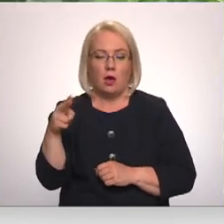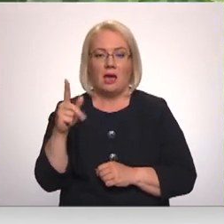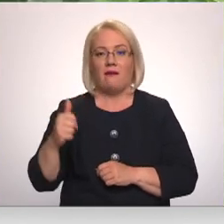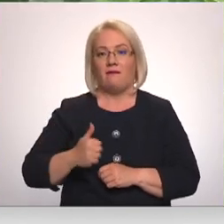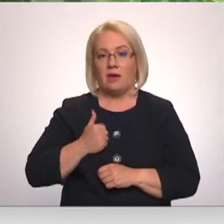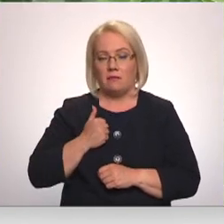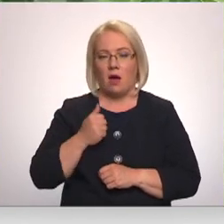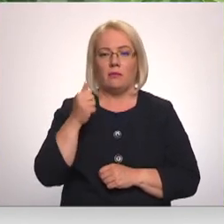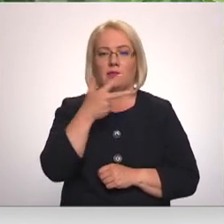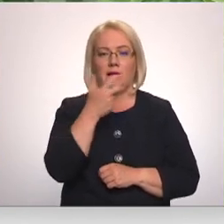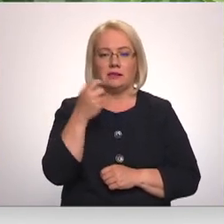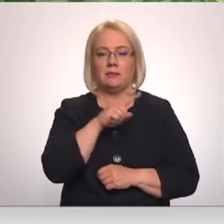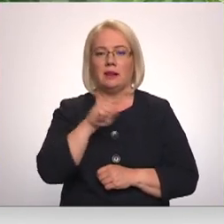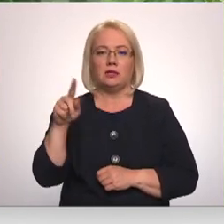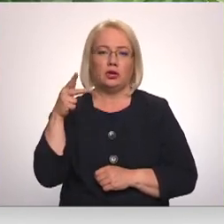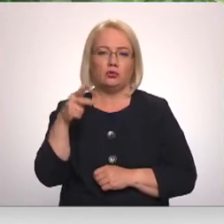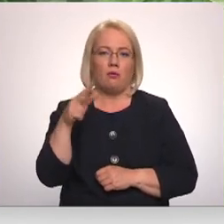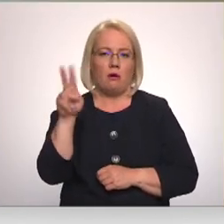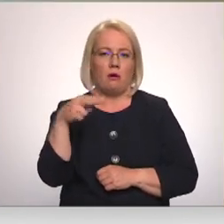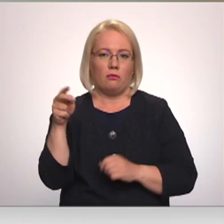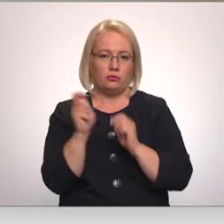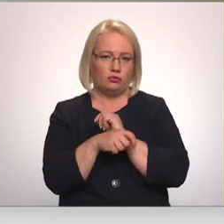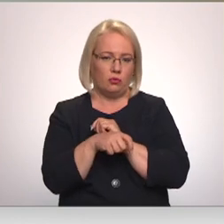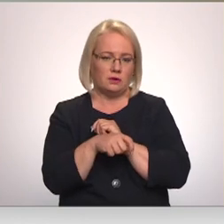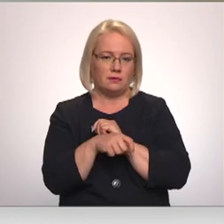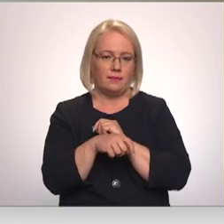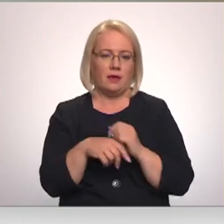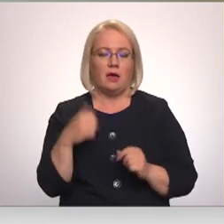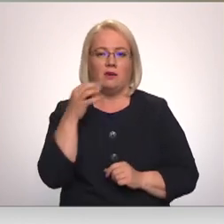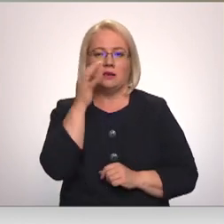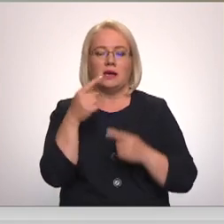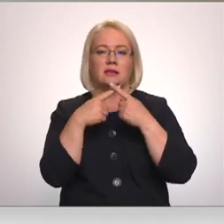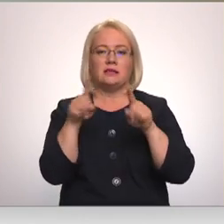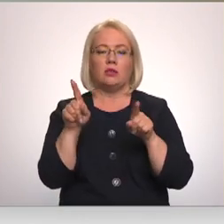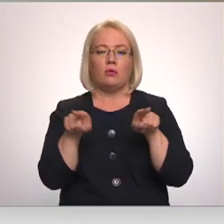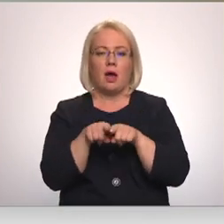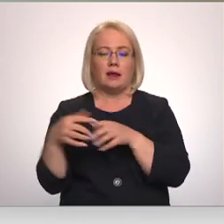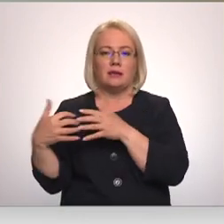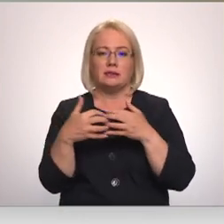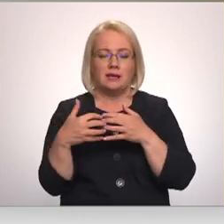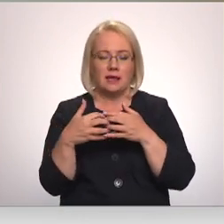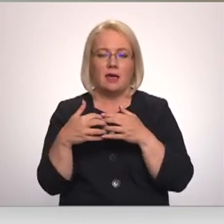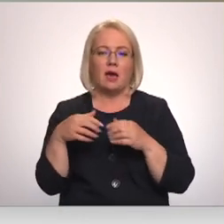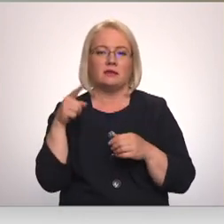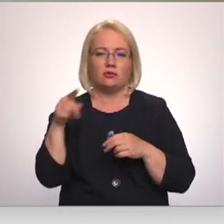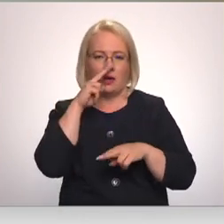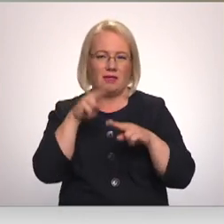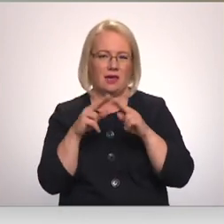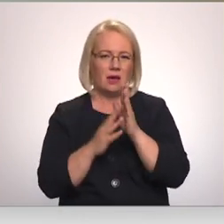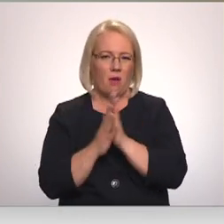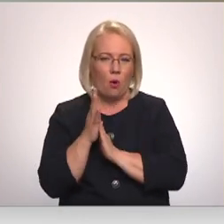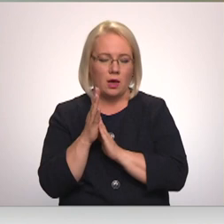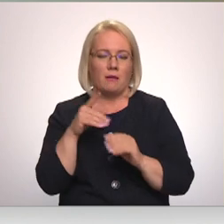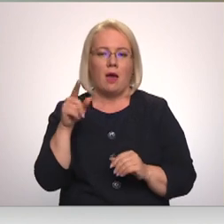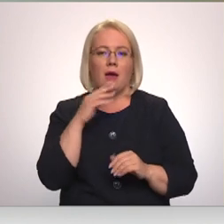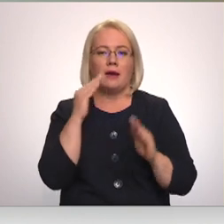juridiskām no 300 līdz 3000 eiro. Citur arī cīnās ar Latvāni. Nav tā, ka tikai rēzeknē, vienkārši rēzeknē